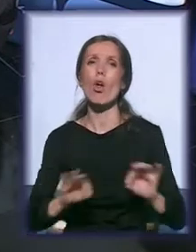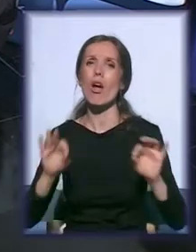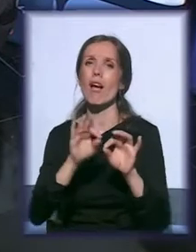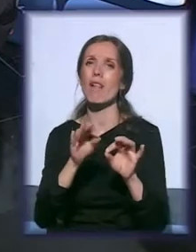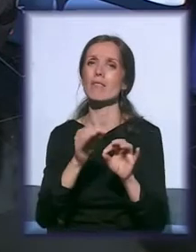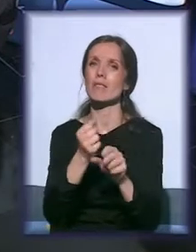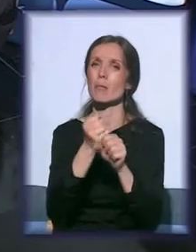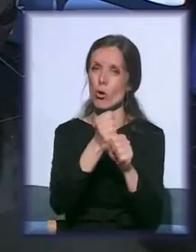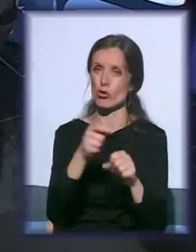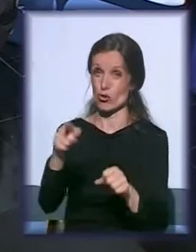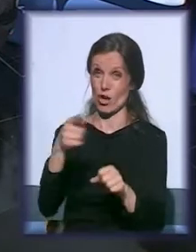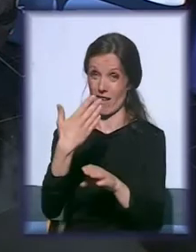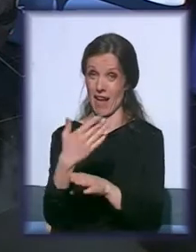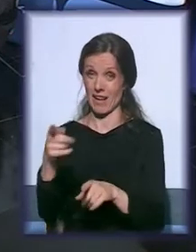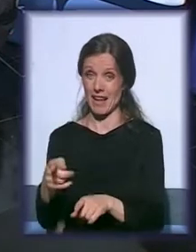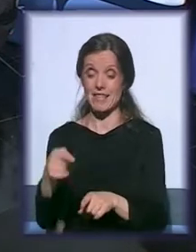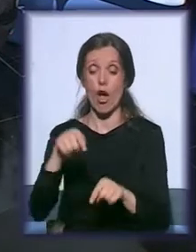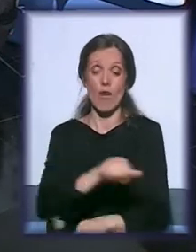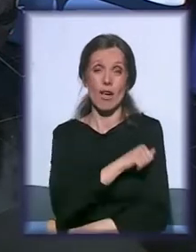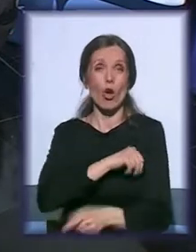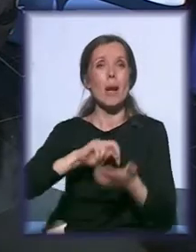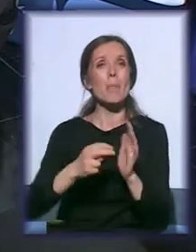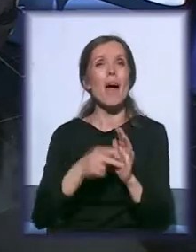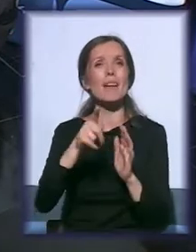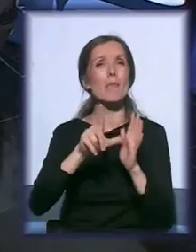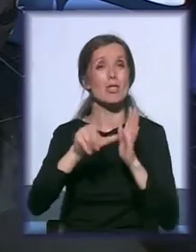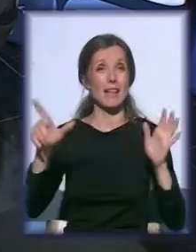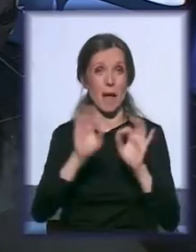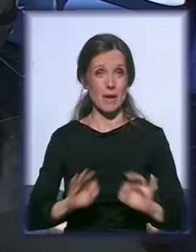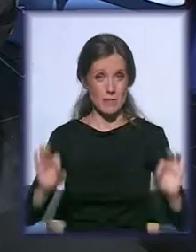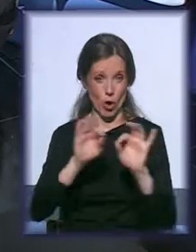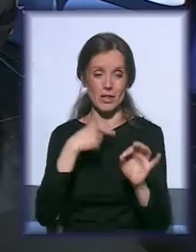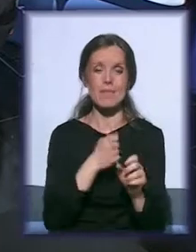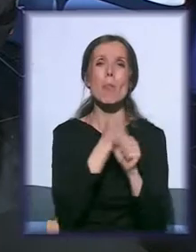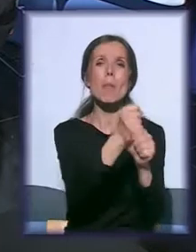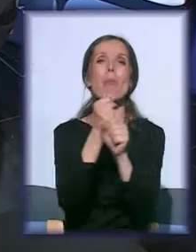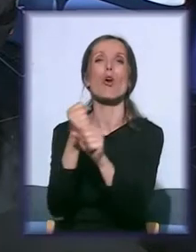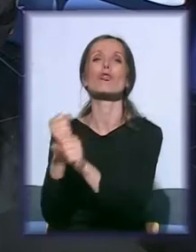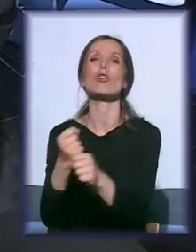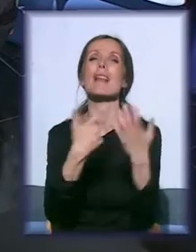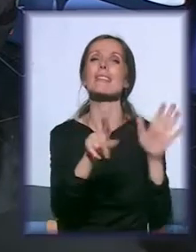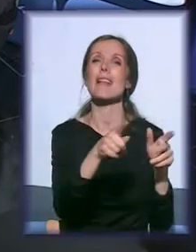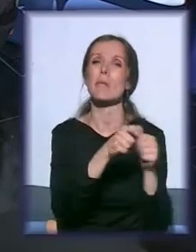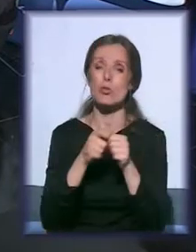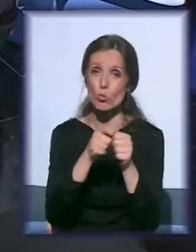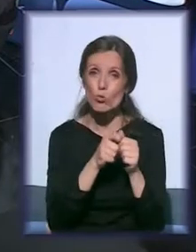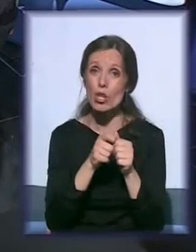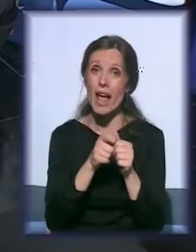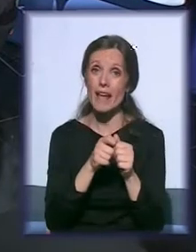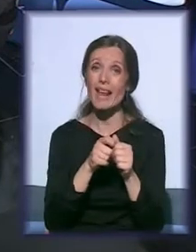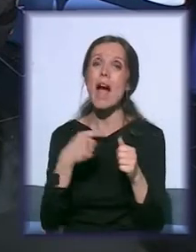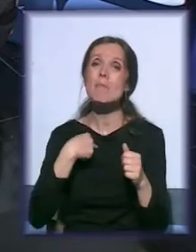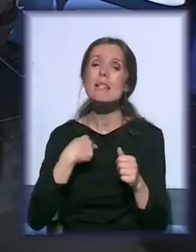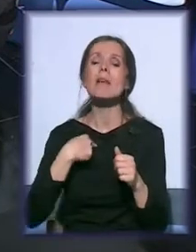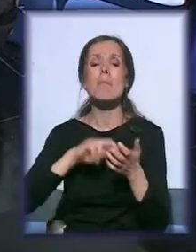agencije. I ove godine planiramo da tih 17 projekata, gde smo podržali 17 podržanja, maksimalno propratimo i aktivno se uključimo